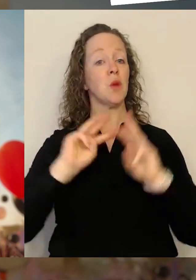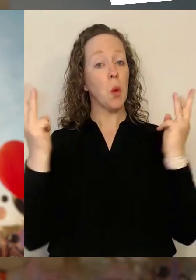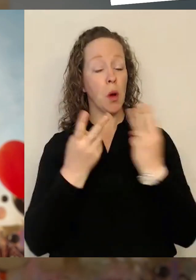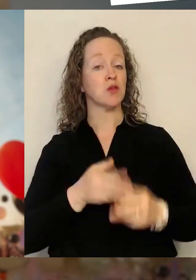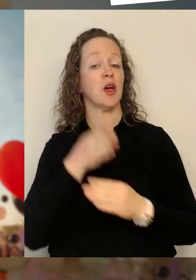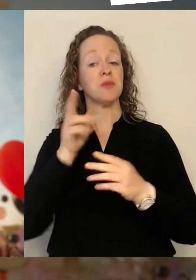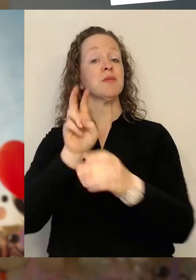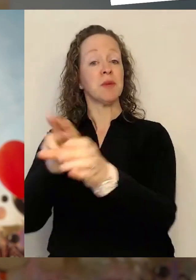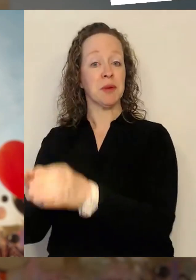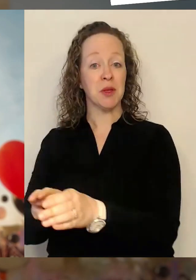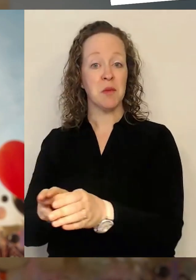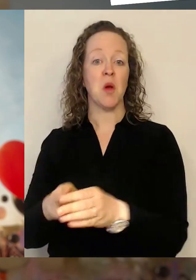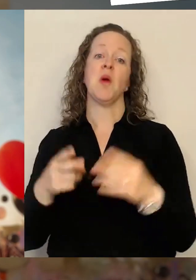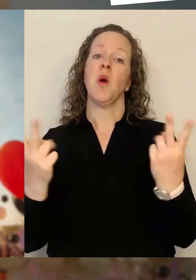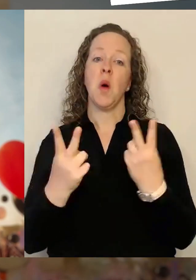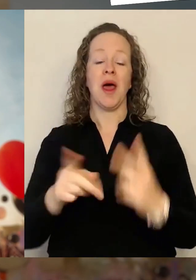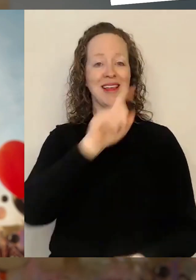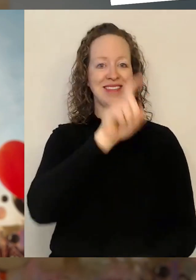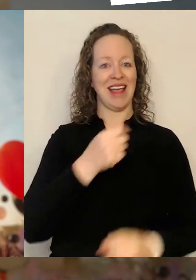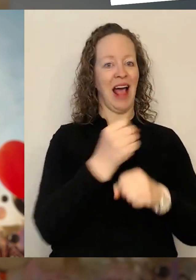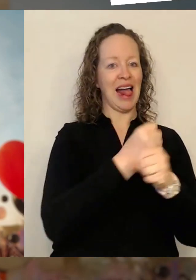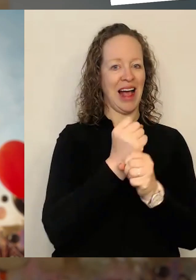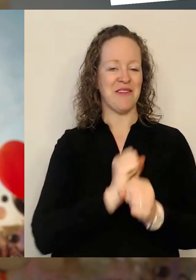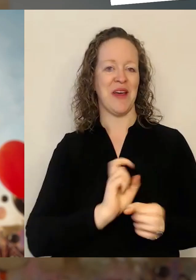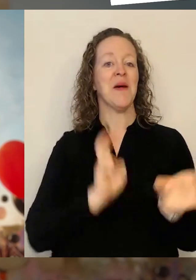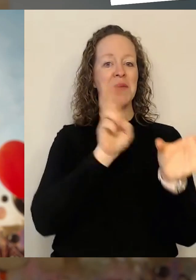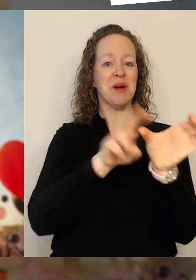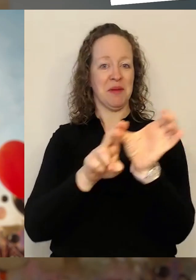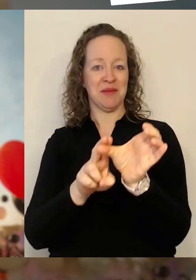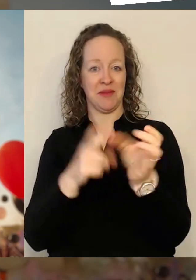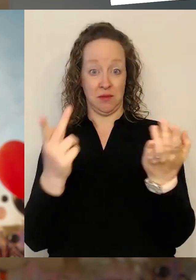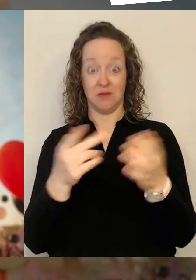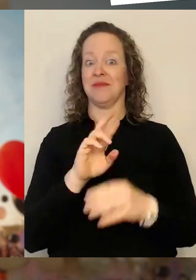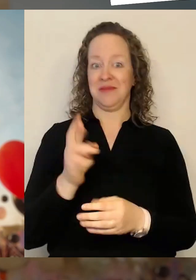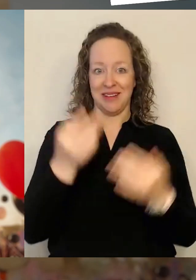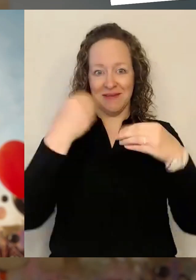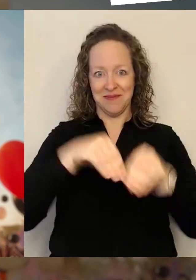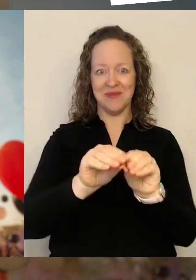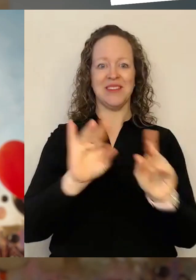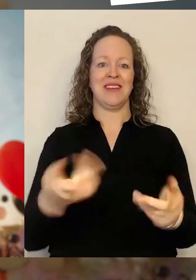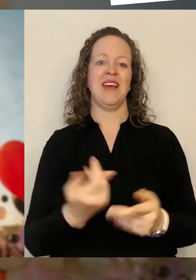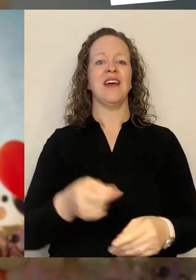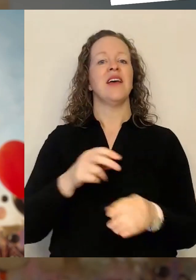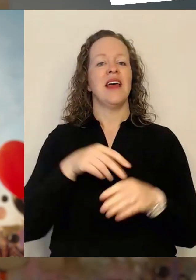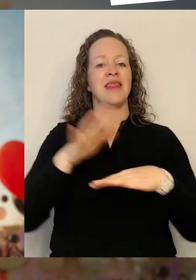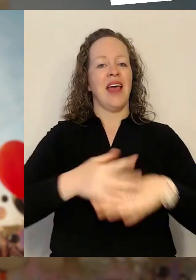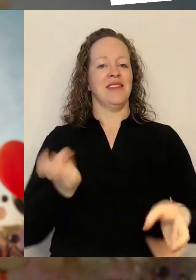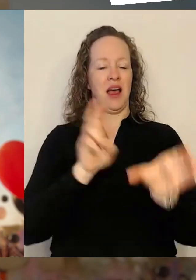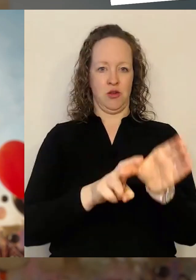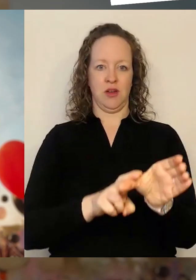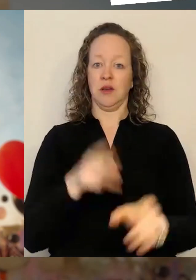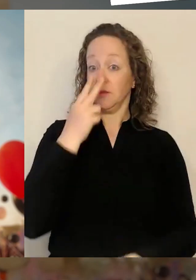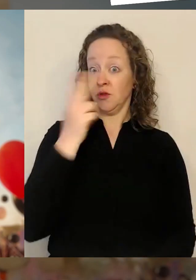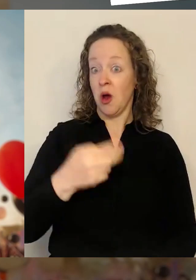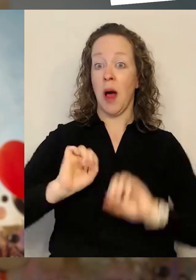auch in Digitalcafés gehen für Einsteiger im Netz. Guckt einfach auf der Aktionslandkarte, findet Aktionen, die